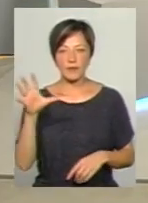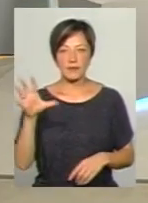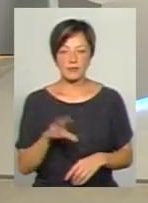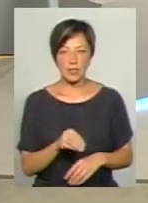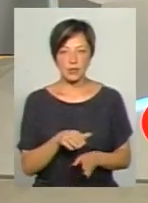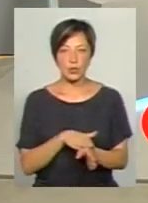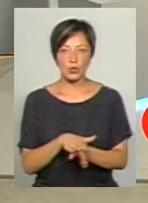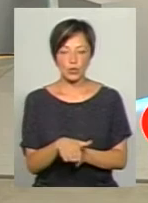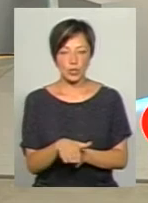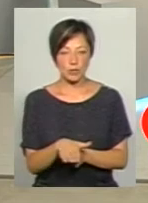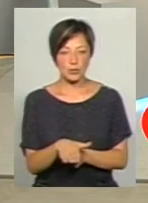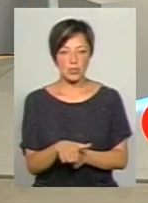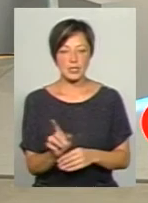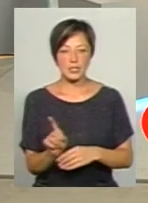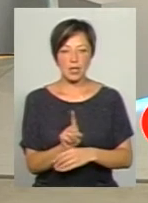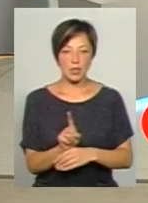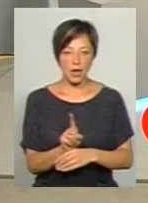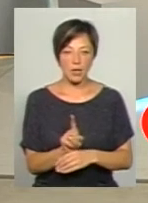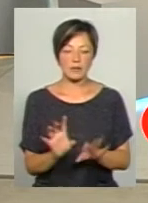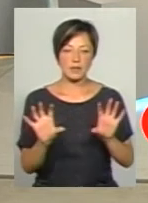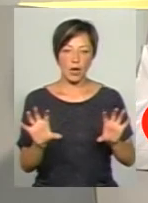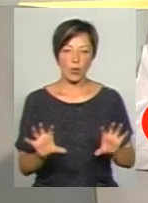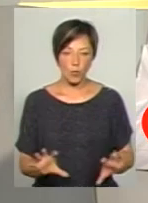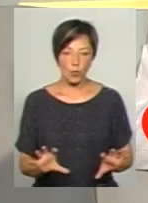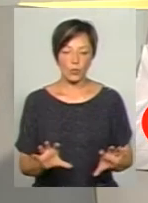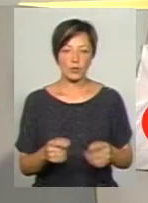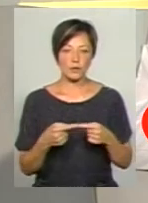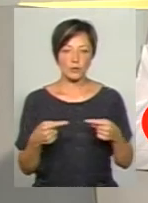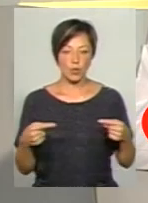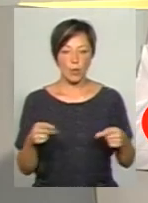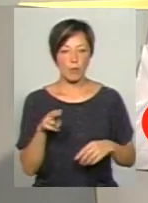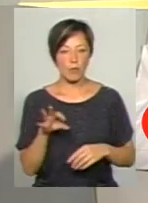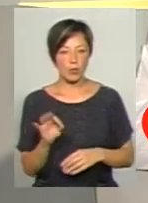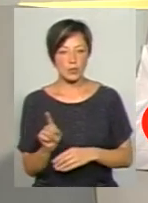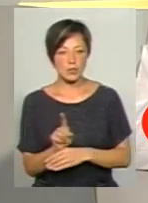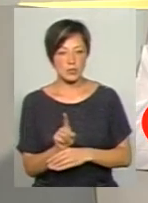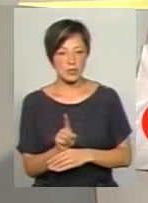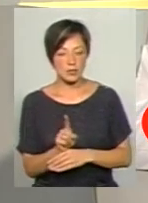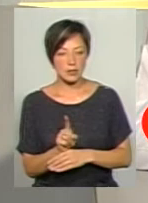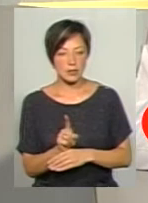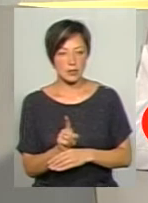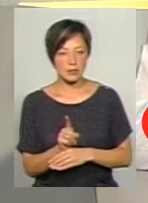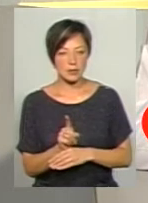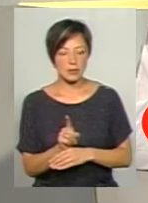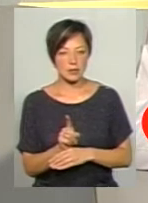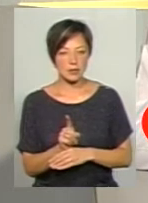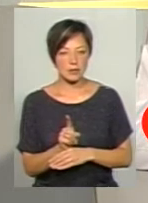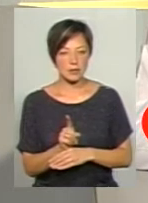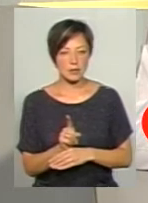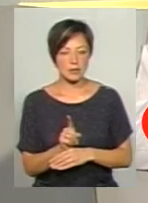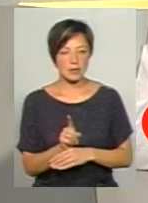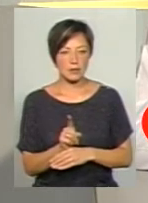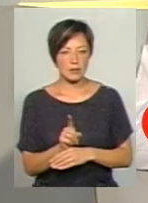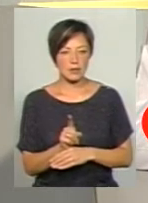дотримуються стандартів, законів, все. По стандарту переводити дітей